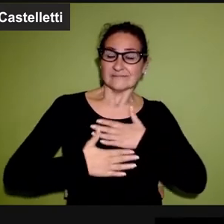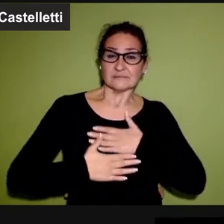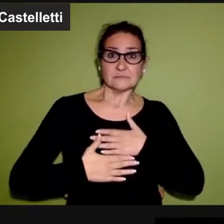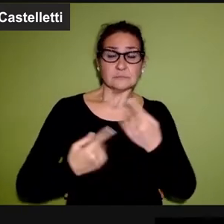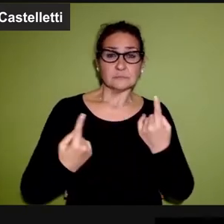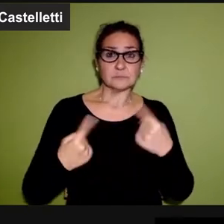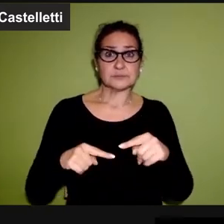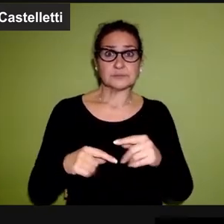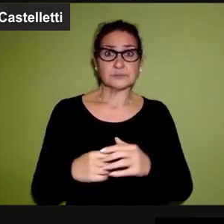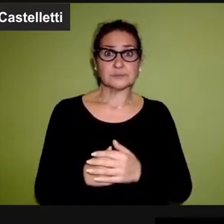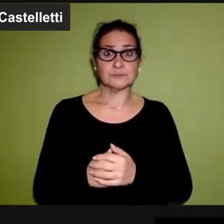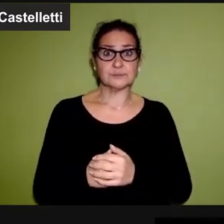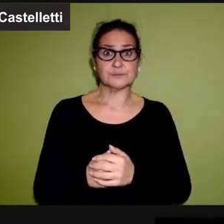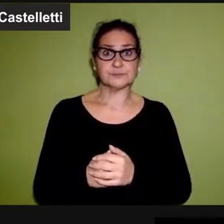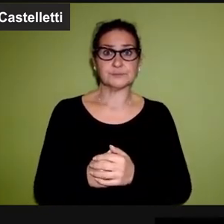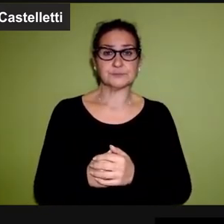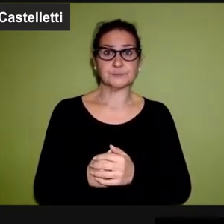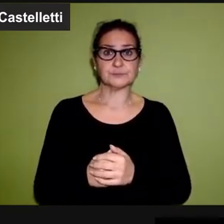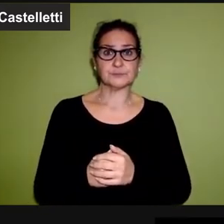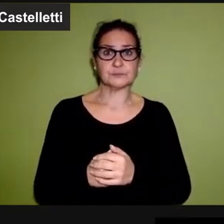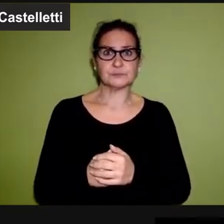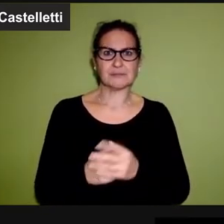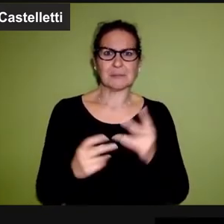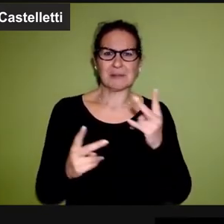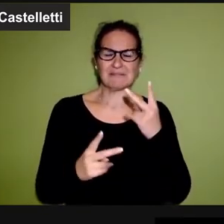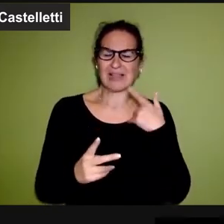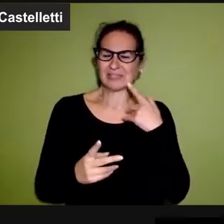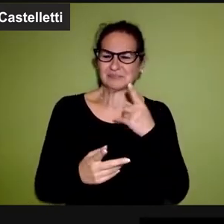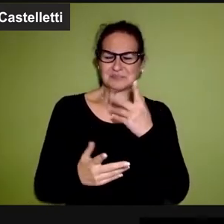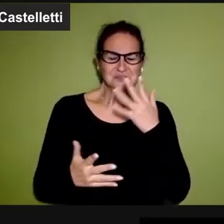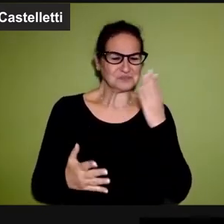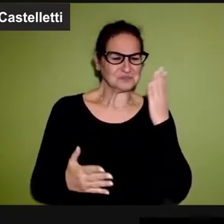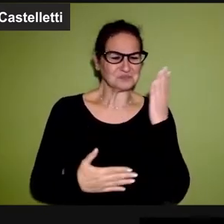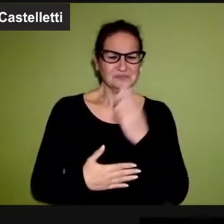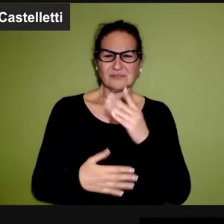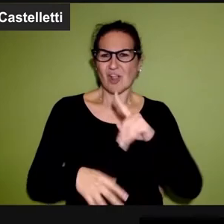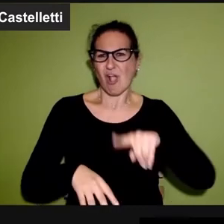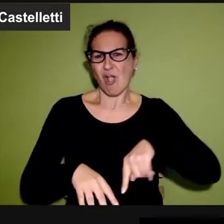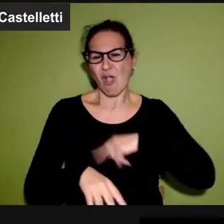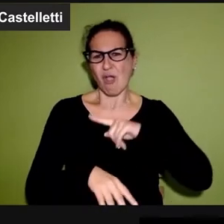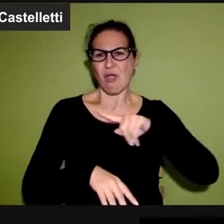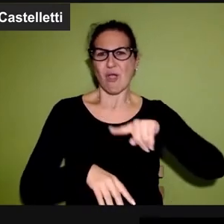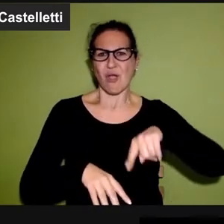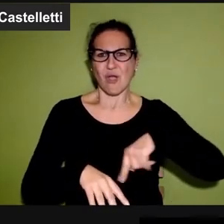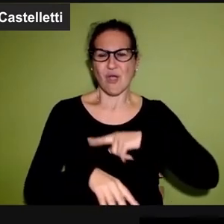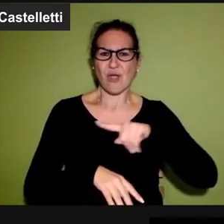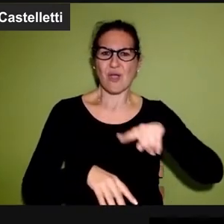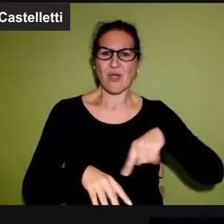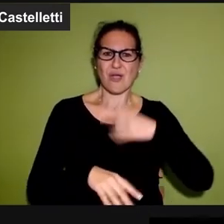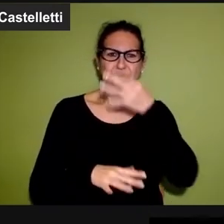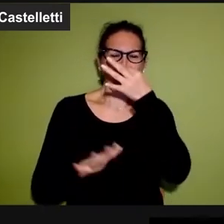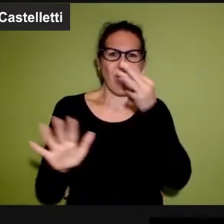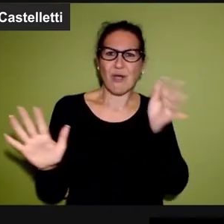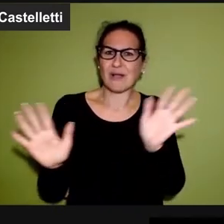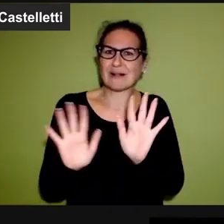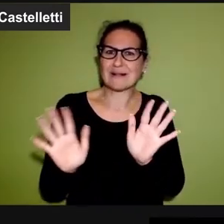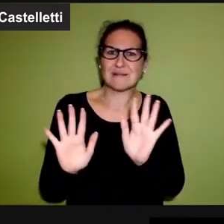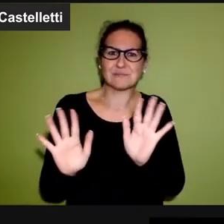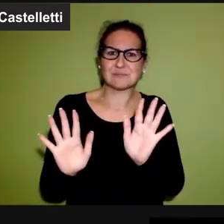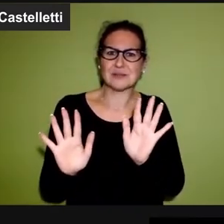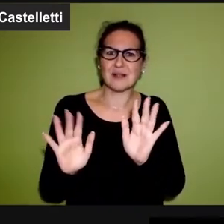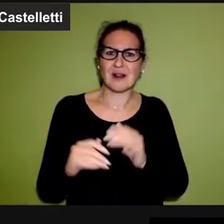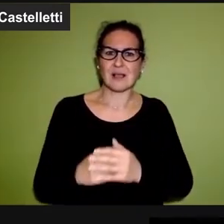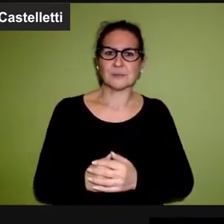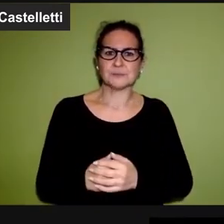condannato a morte. Ed erano pene orripilanti, orripilanti che duravano ore e